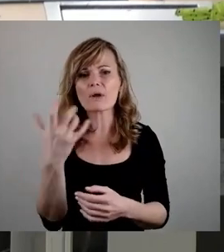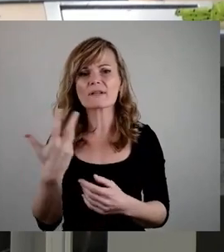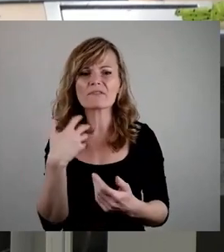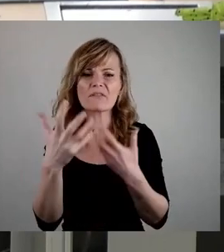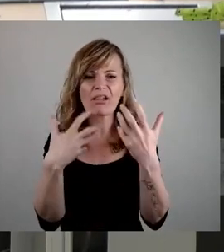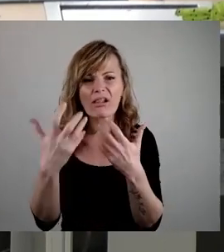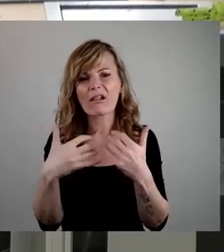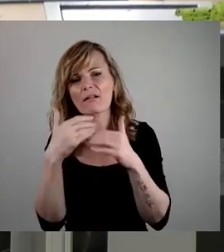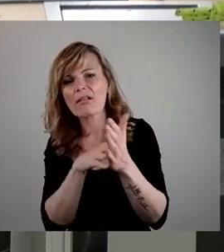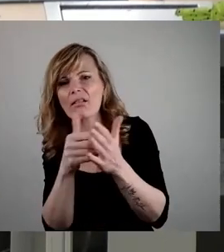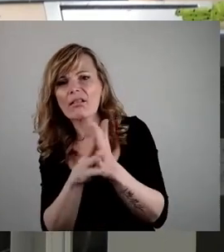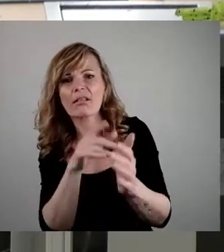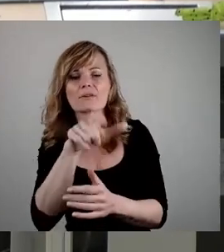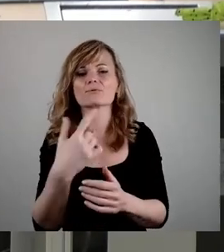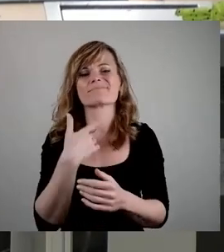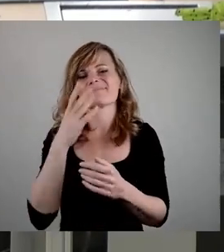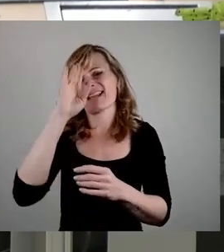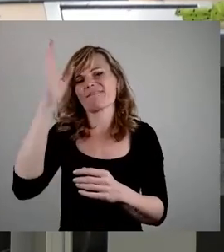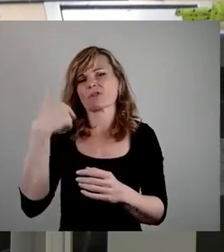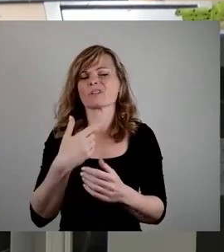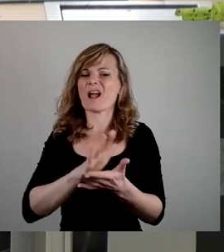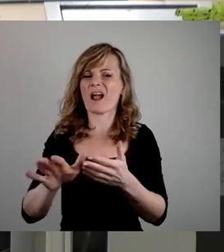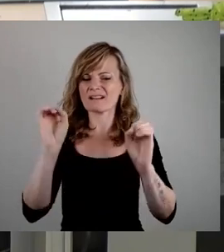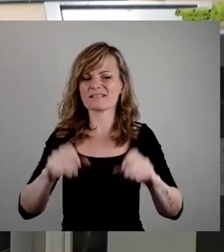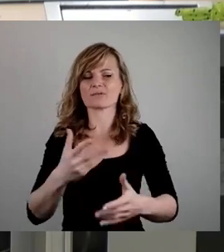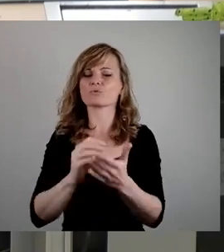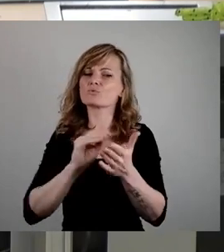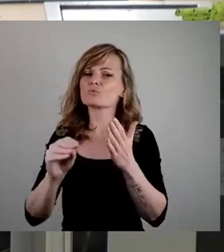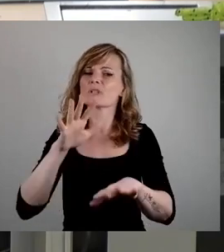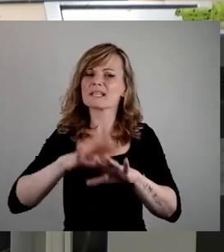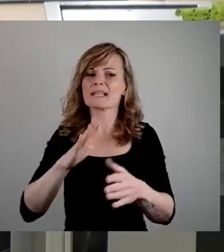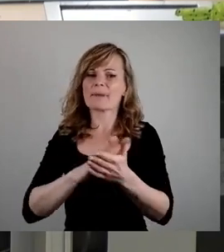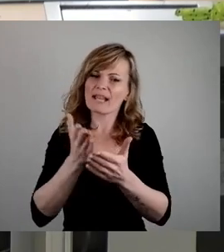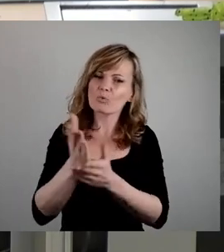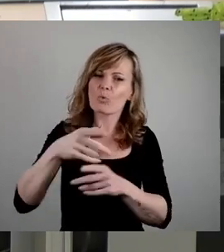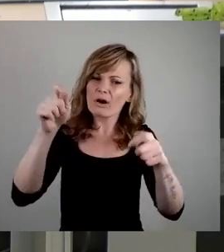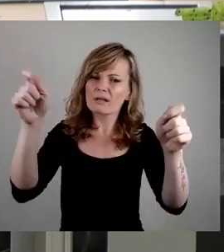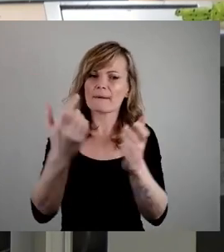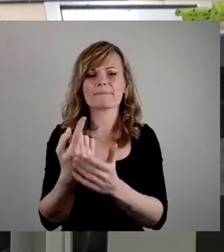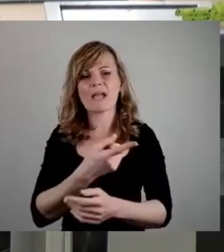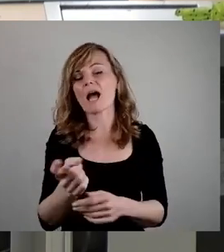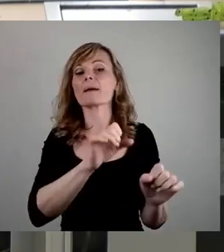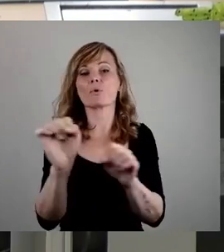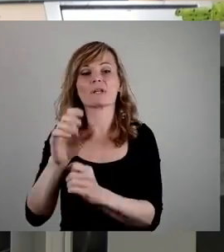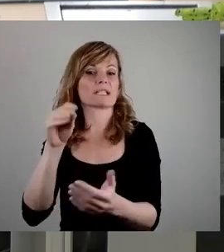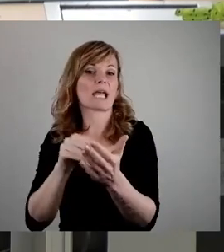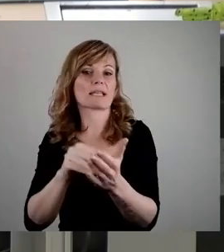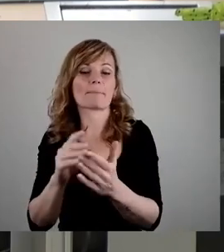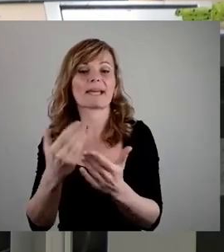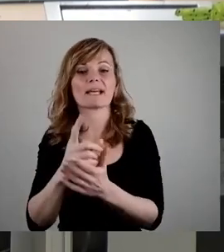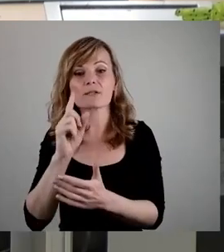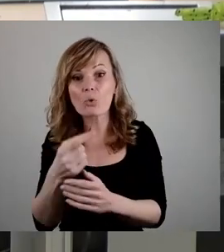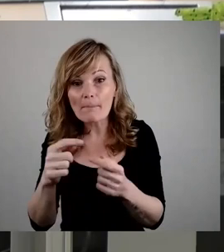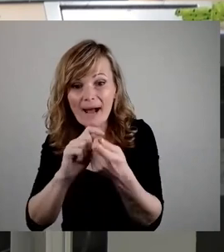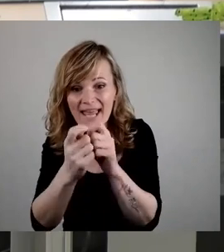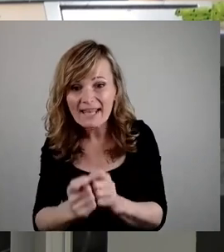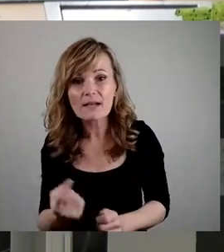geschmiert, das ist doch Unfug. Lassen wir doch endlich diesen Schulnetzplan durch. Und da sind alle Möglichkeiten dabei, das noch zu ändern, was ihr